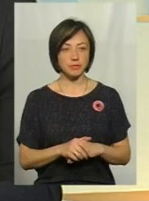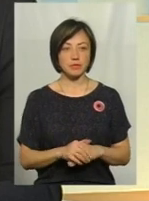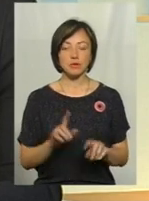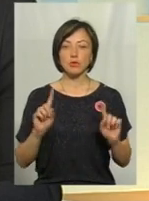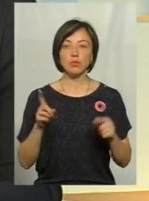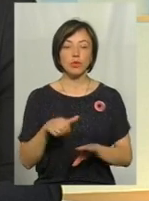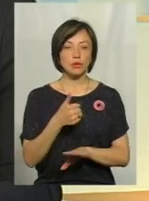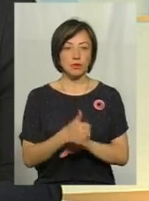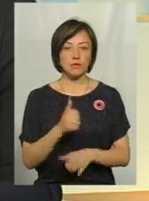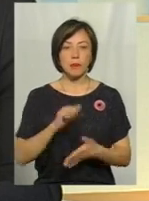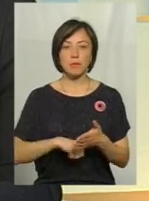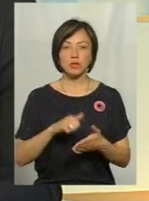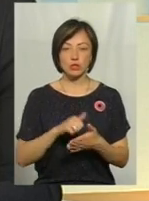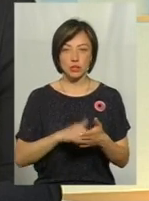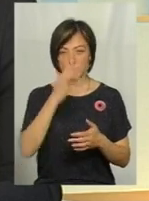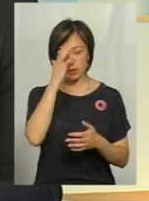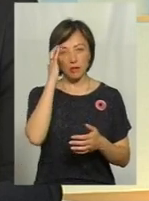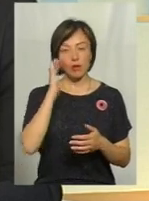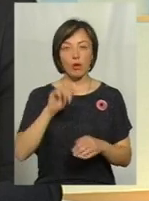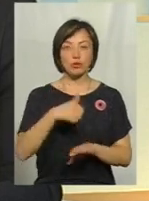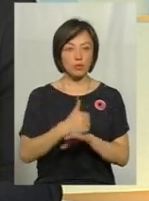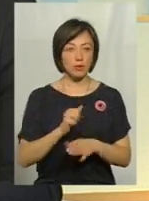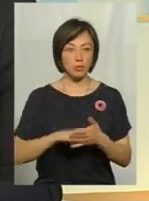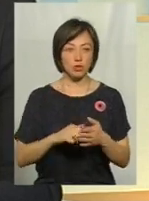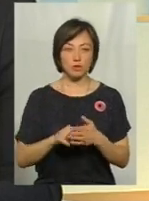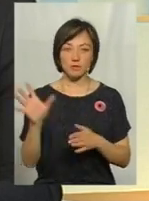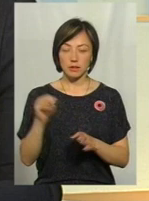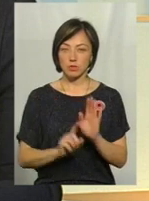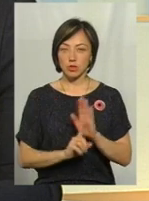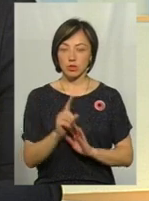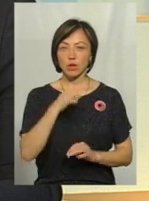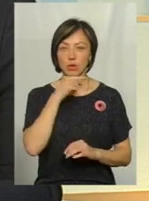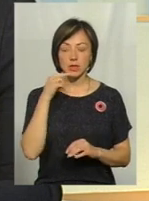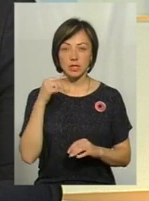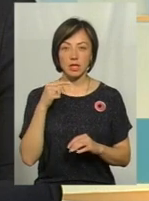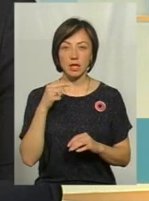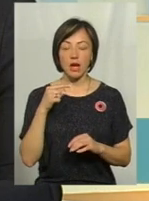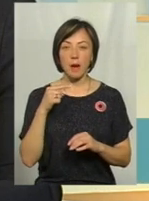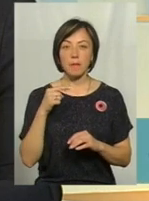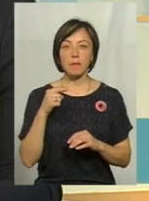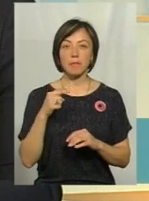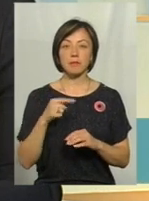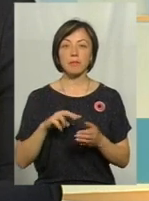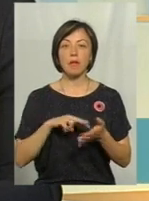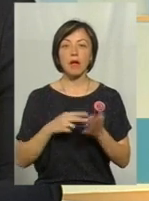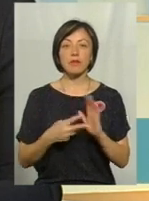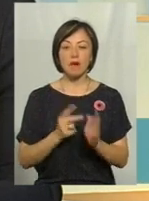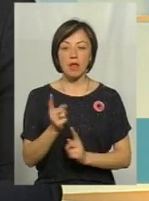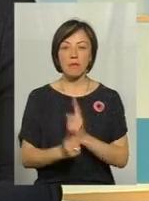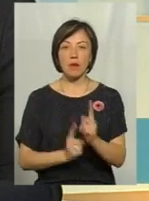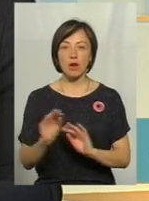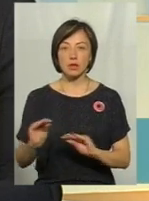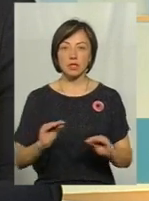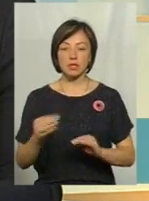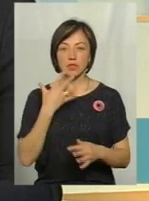основна така причина, одна з основних причин, чому це все почалося. Росія планує, планувала переозначення своєї